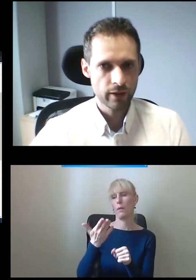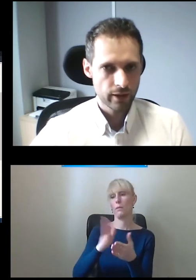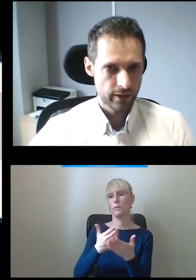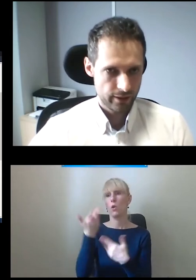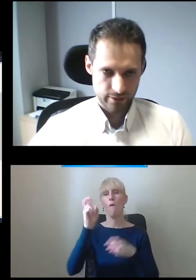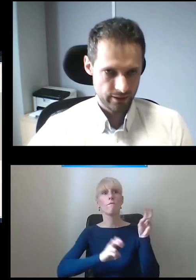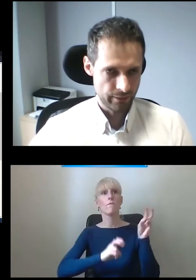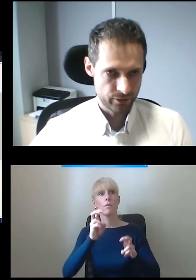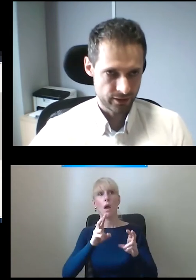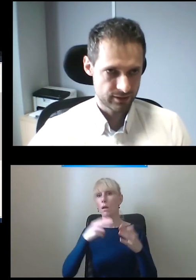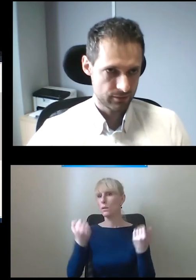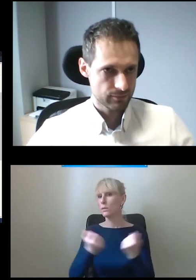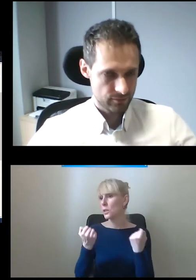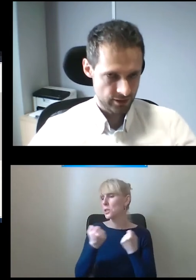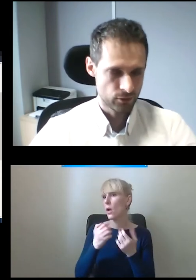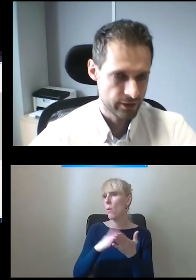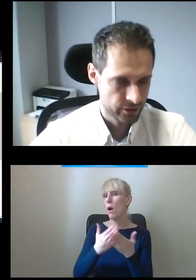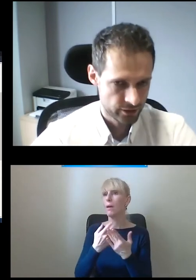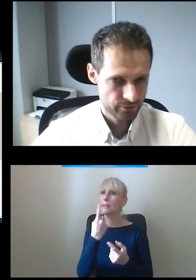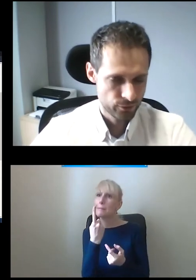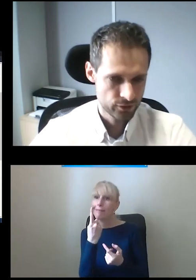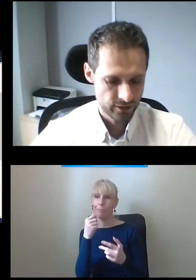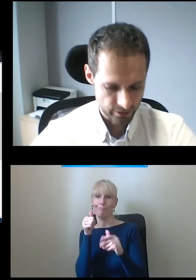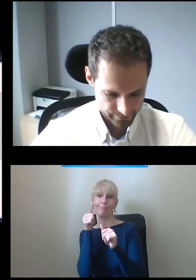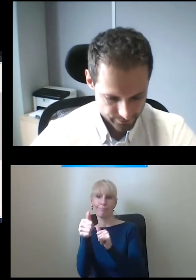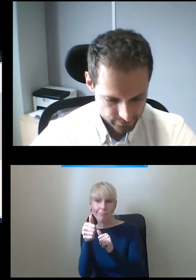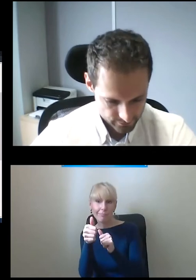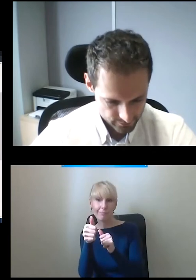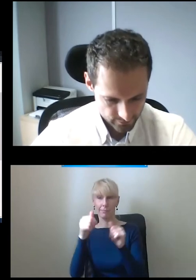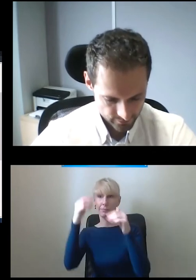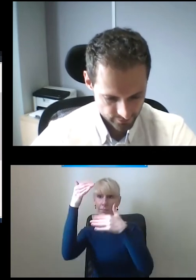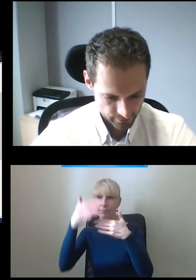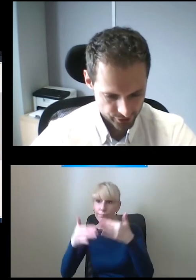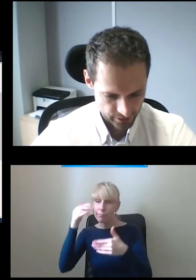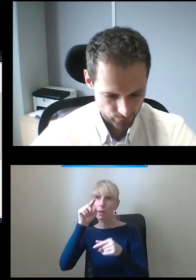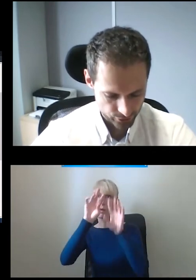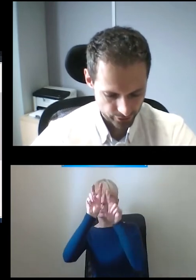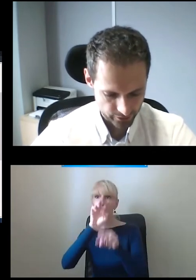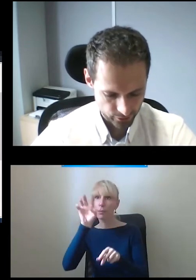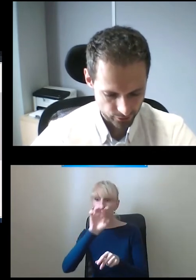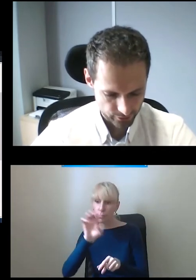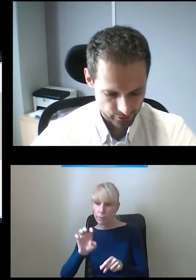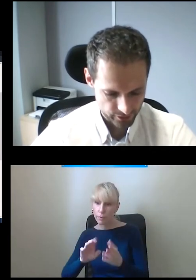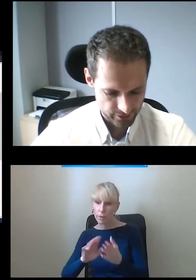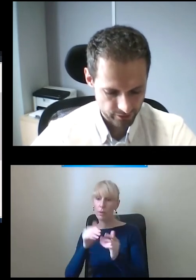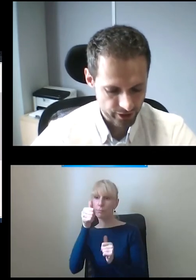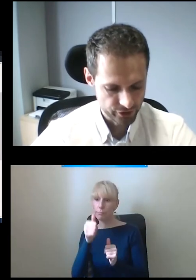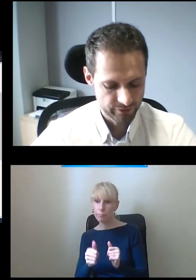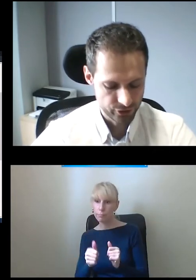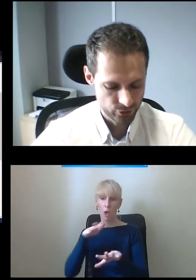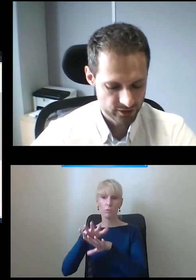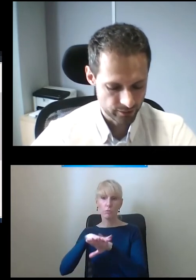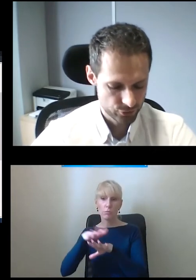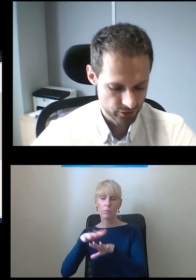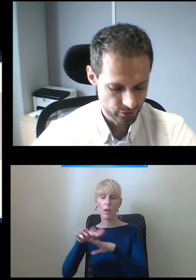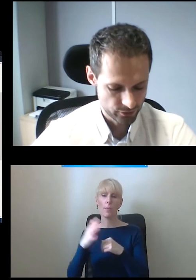działa. Dla mnie to jest jedno kliknięcie. Wchodzę właśnie na monitoring tych wejść i